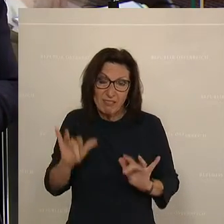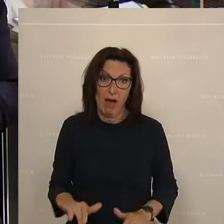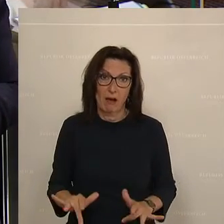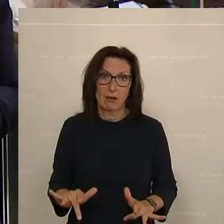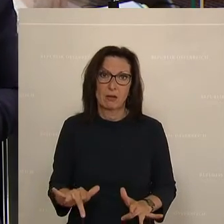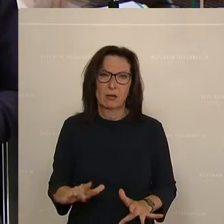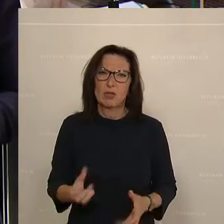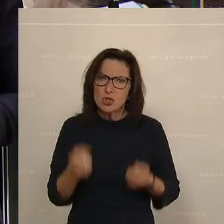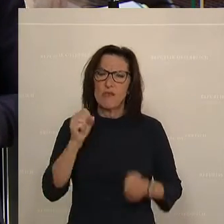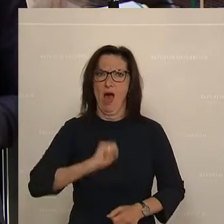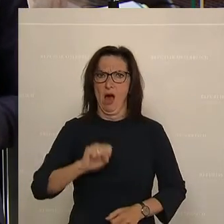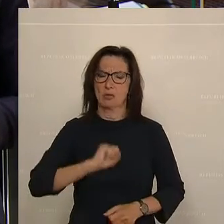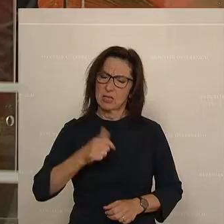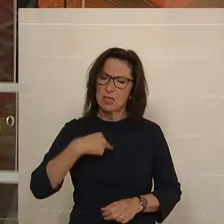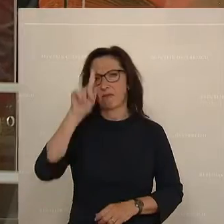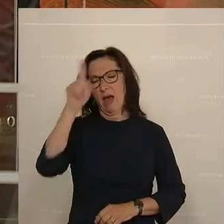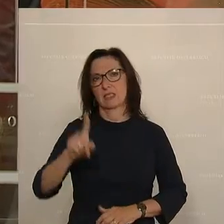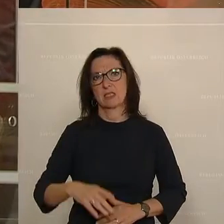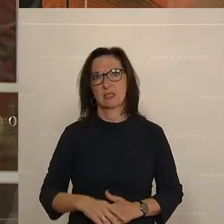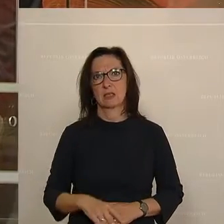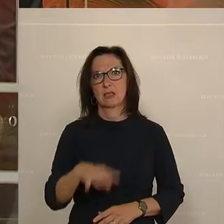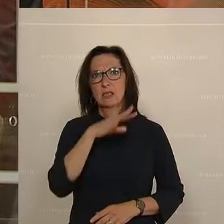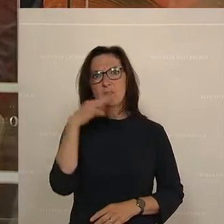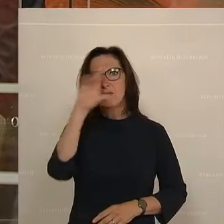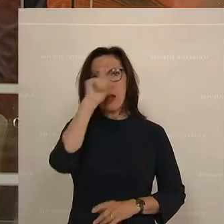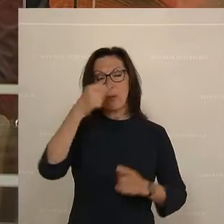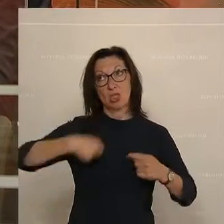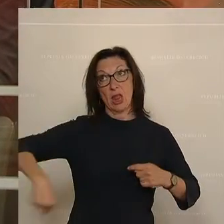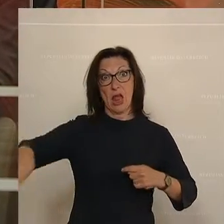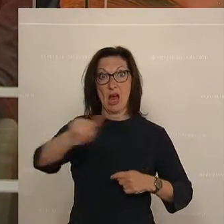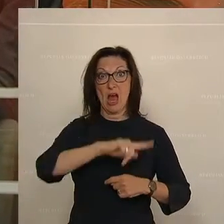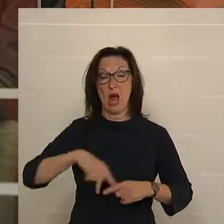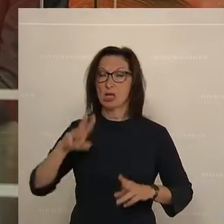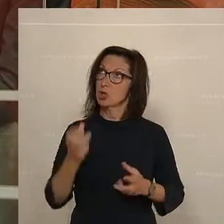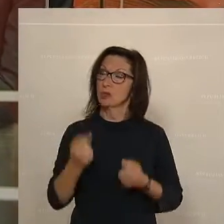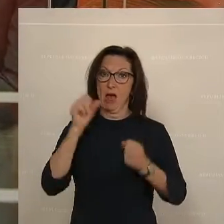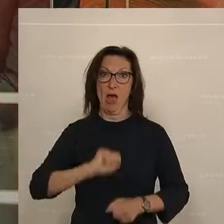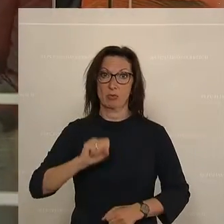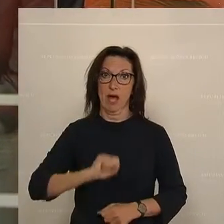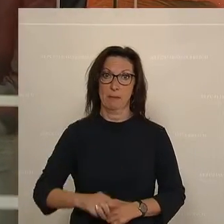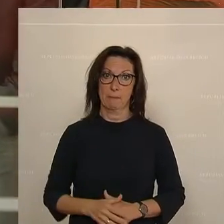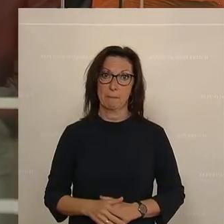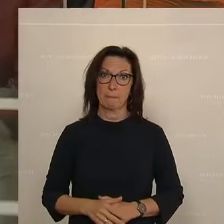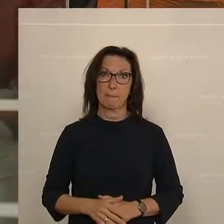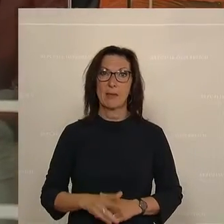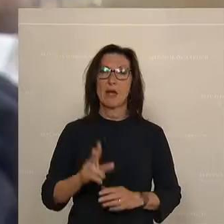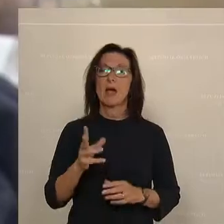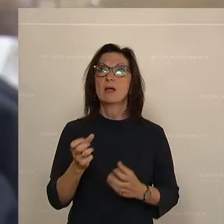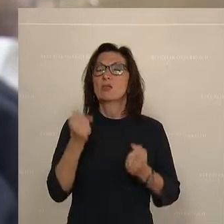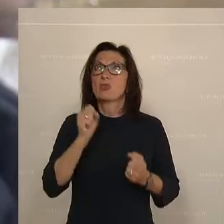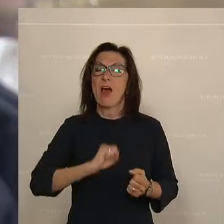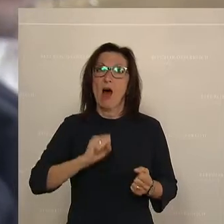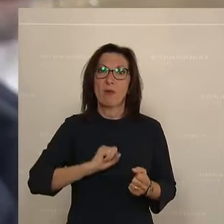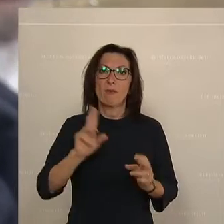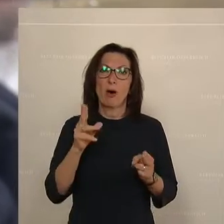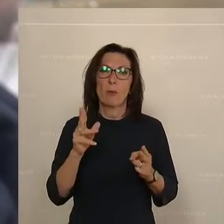schwer zu ertragen, ich weiß, für viele in diesem Raum. Aber sie ist gerade deswegen schwer zu ertragen, weil es nicht so